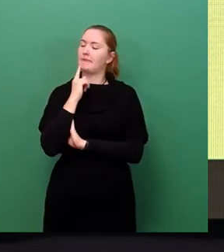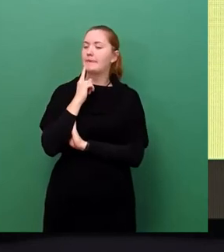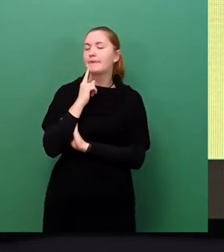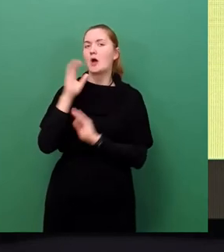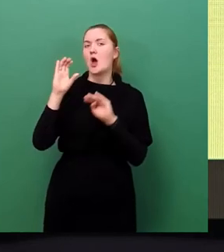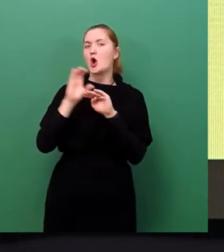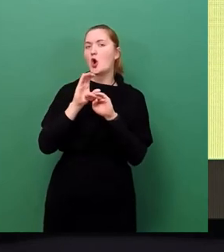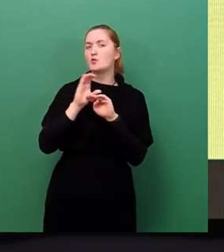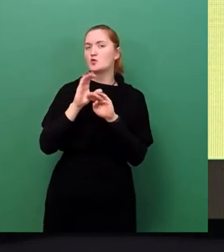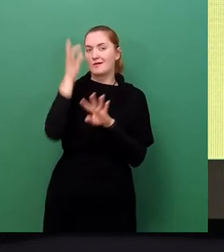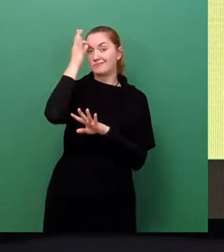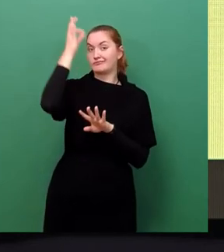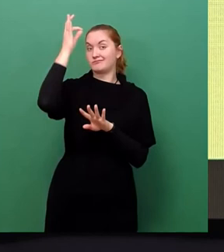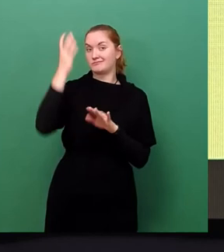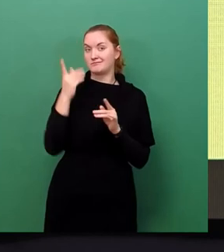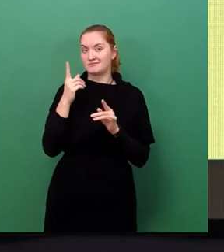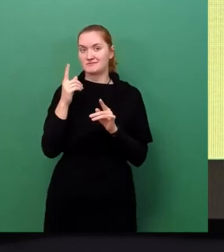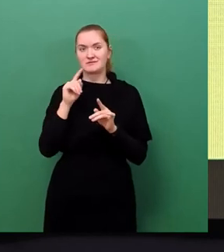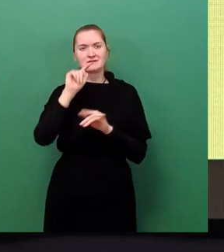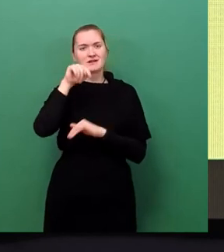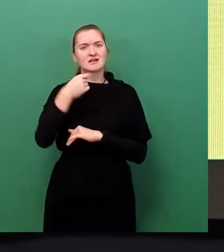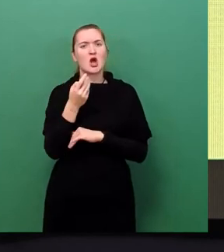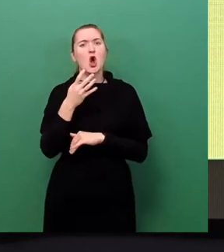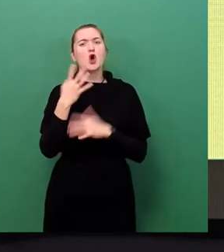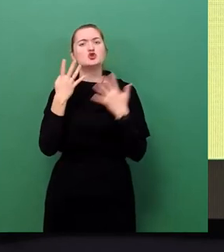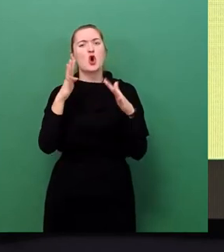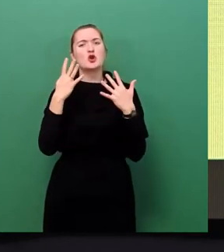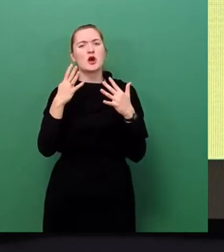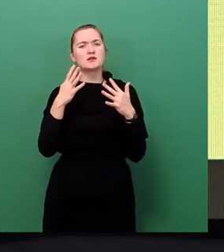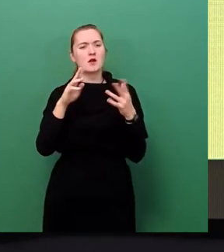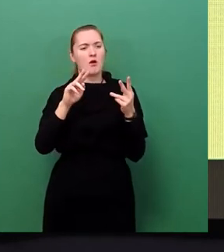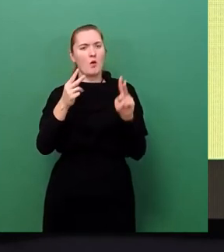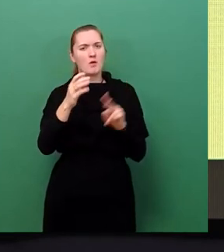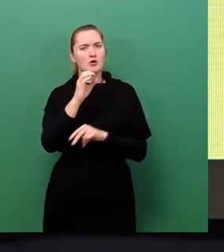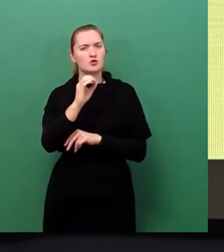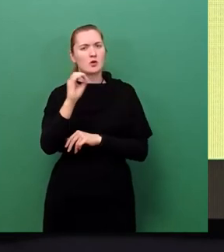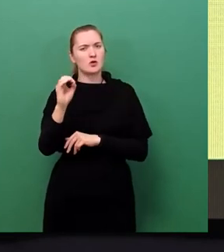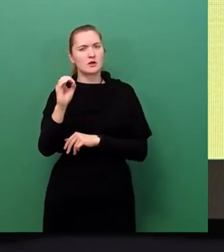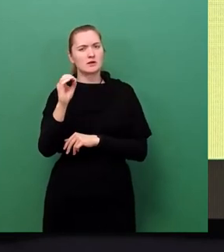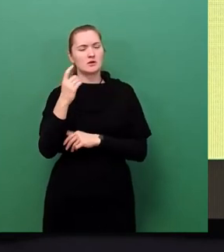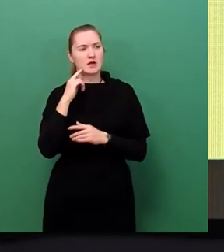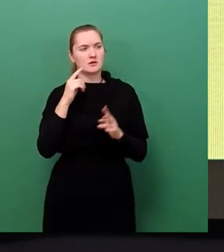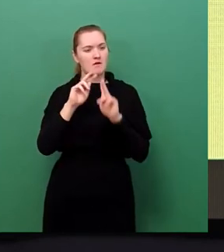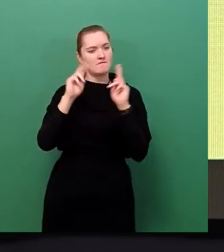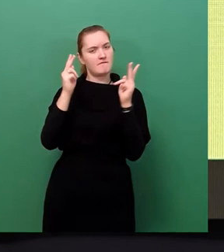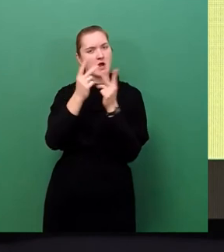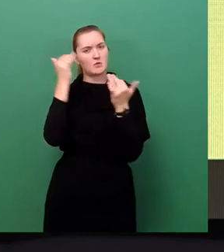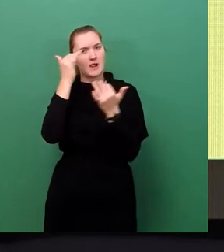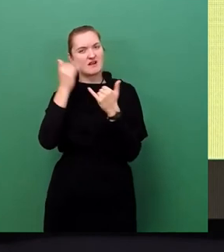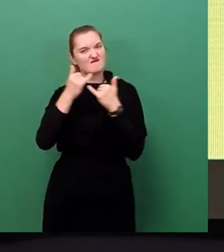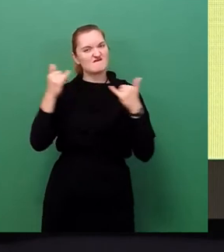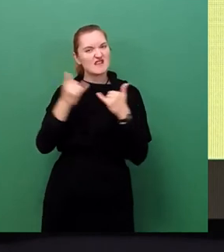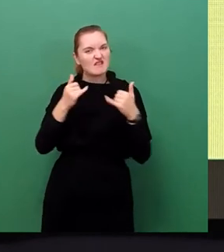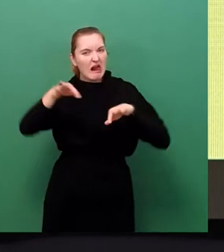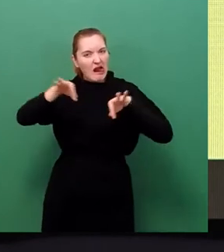erfunden hat, das nach 1999 dann 00 kommt und da war weltweit die große Frage, wie geht man damit um. In der